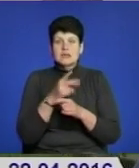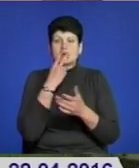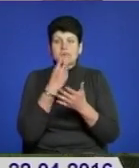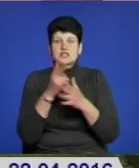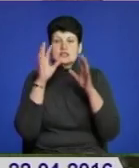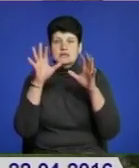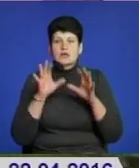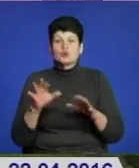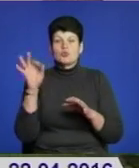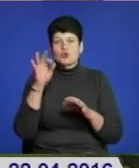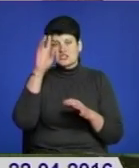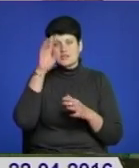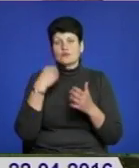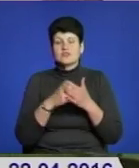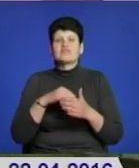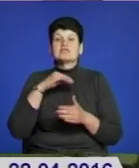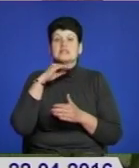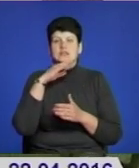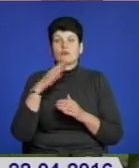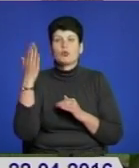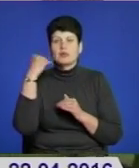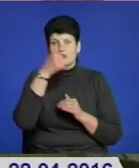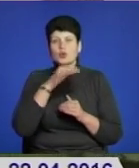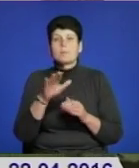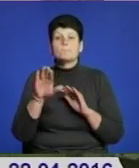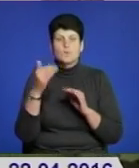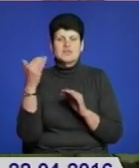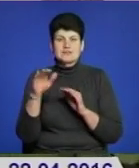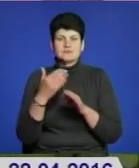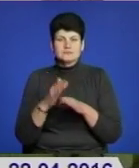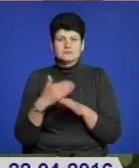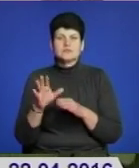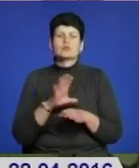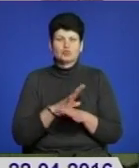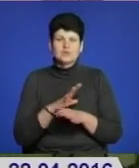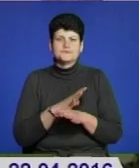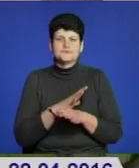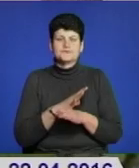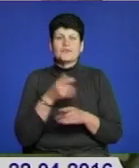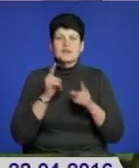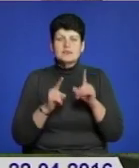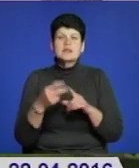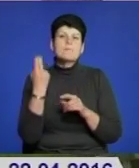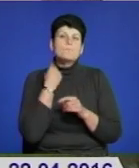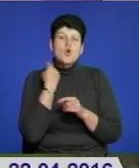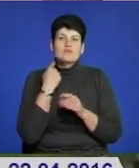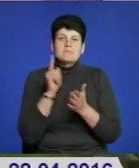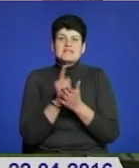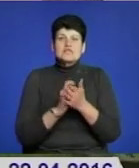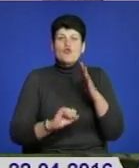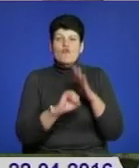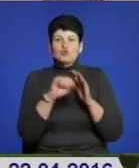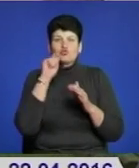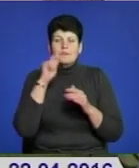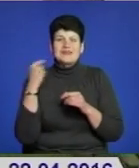про державний бюджет, вистачає. Попередніх роках позички були. І, насправді, заборгованість пенсійного фонду України